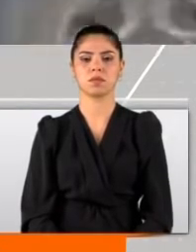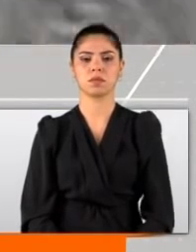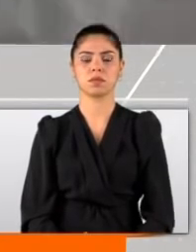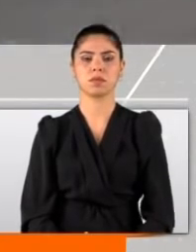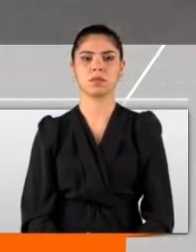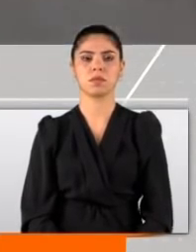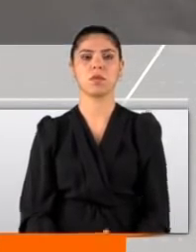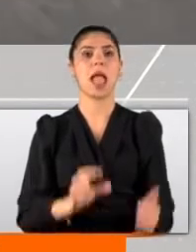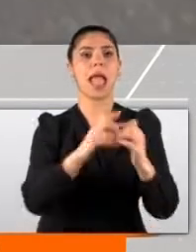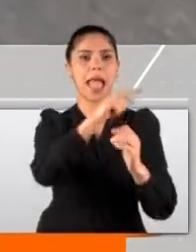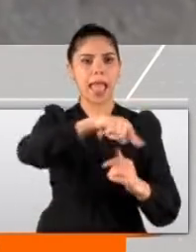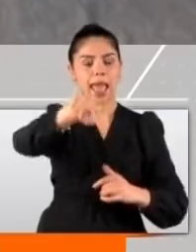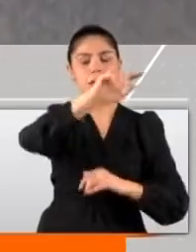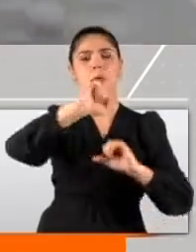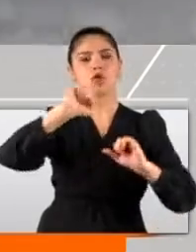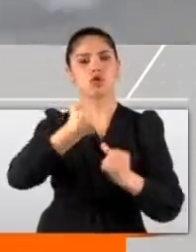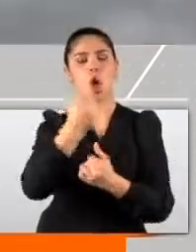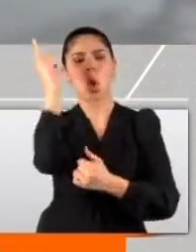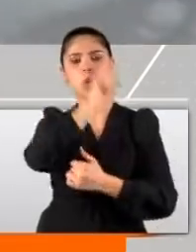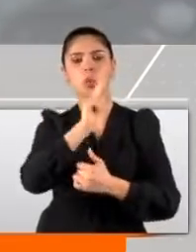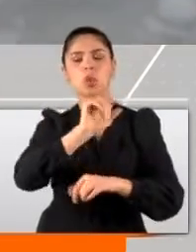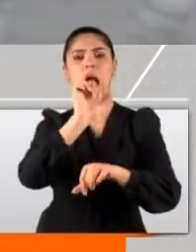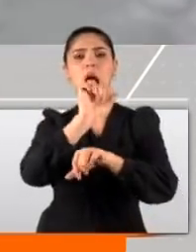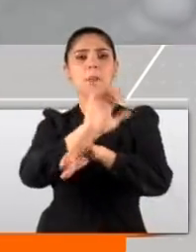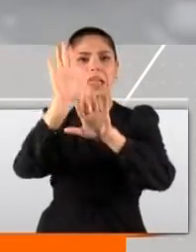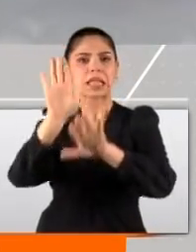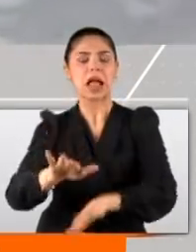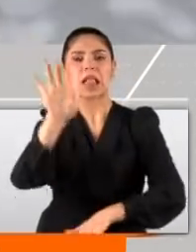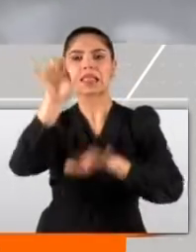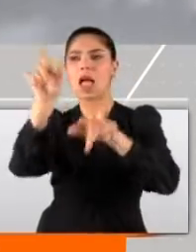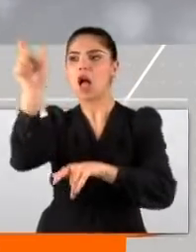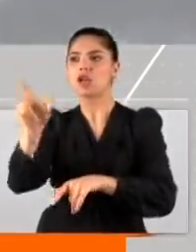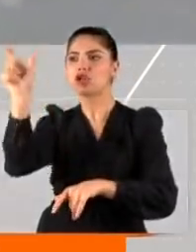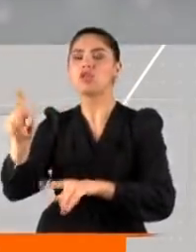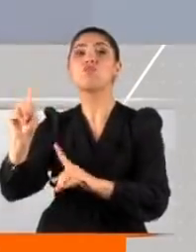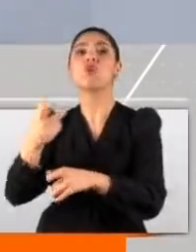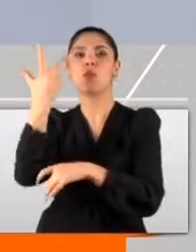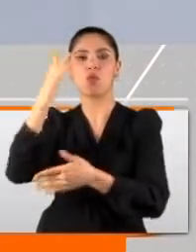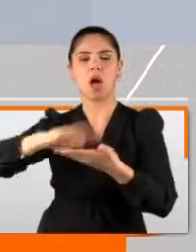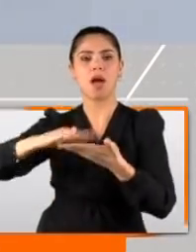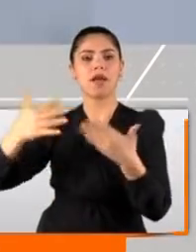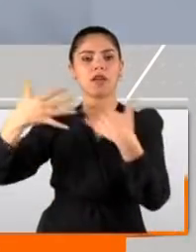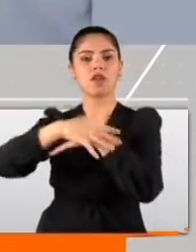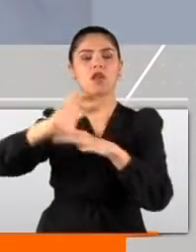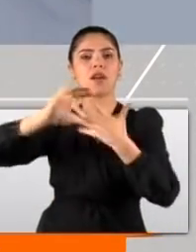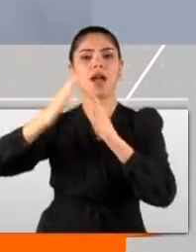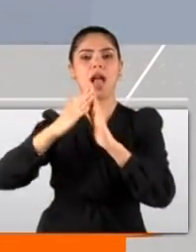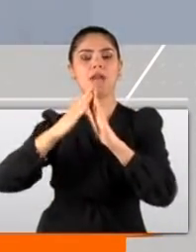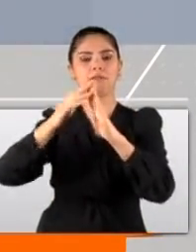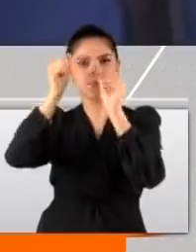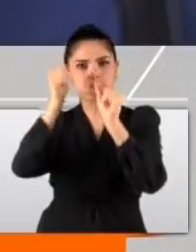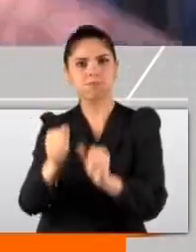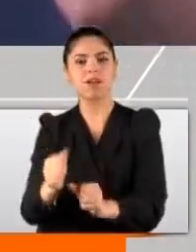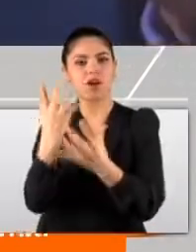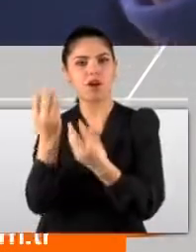Ekipler tipi ve dondurucu soğuk sebebiyle mahsur kalan dağcılara ulaşamadı. 3 arkadaş geceyi yaptıkları kardan evde